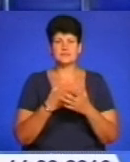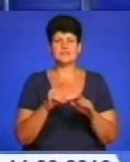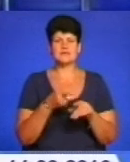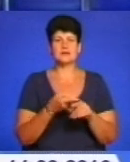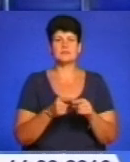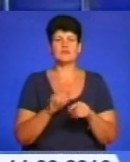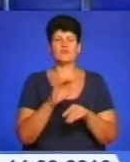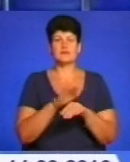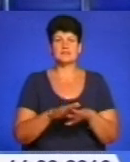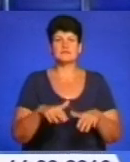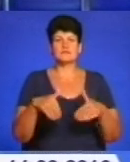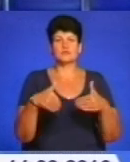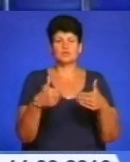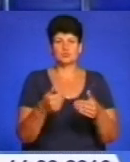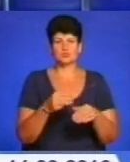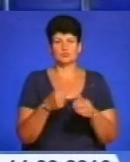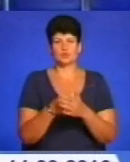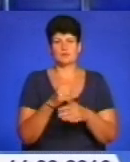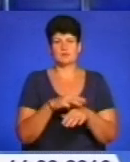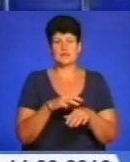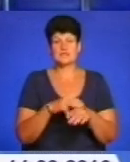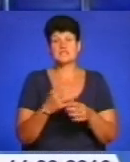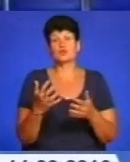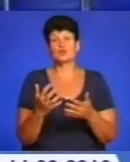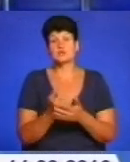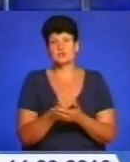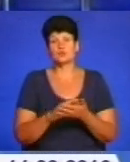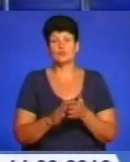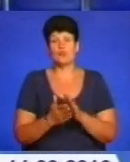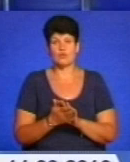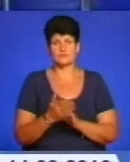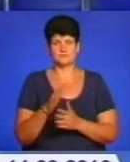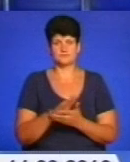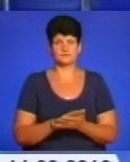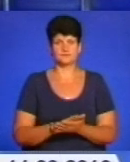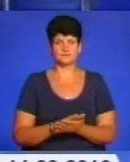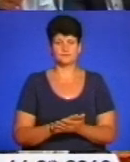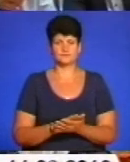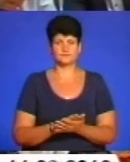керівників краю та правоохоронних органів, чи досягли компромісу, знають наші журналісти.